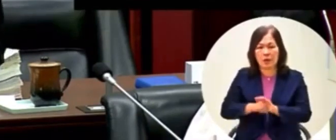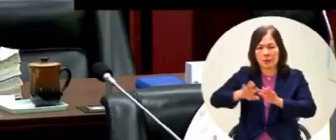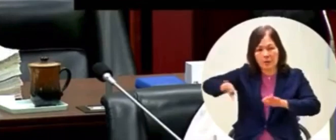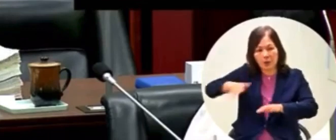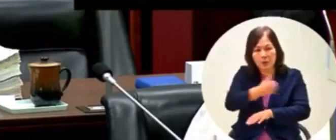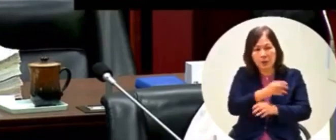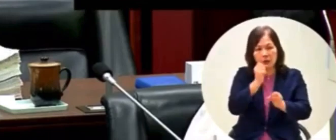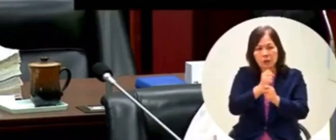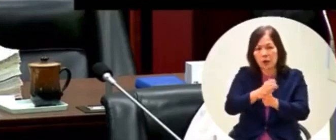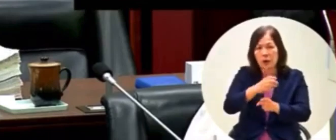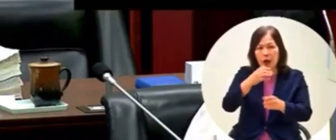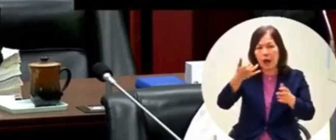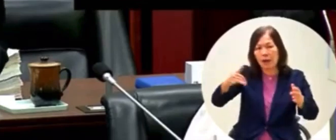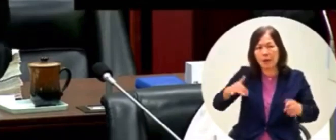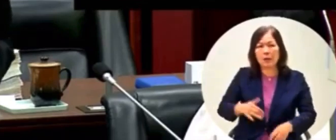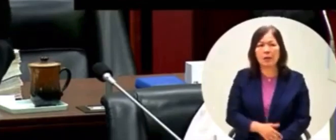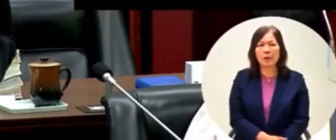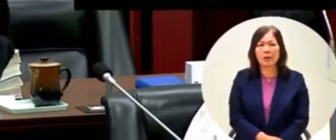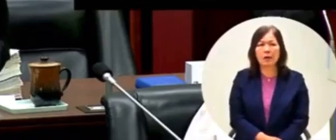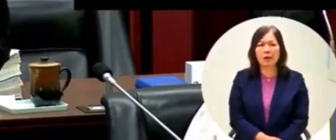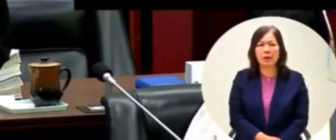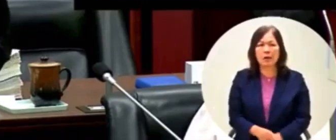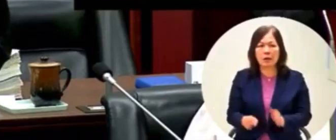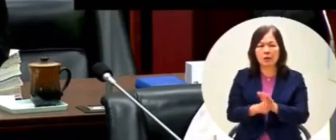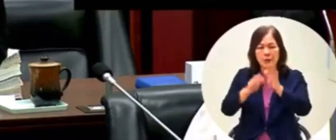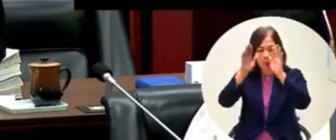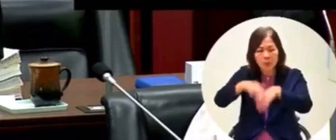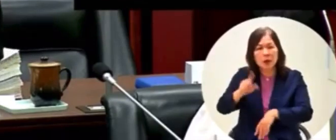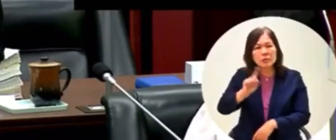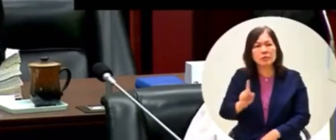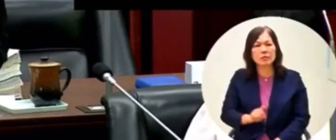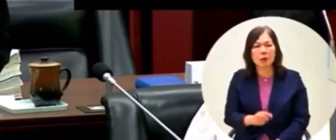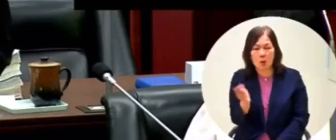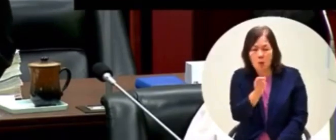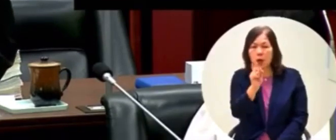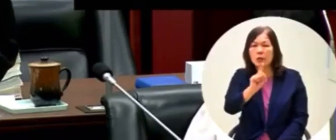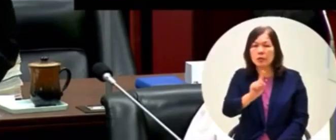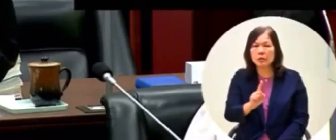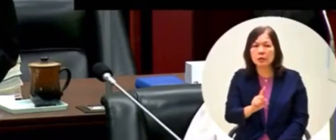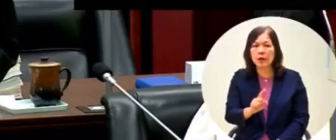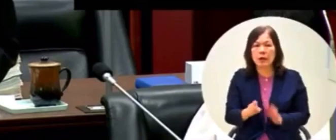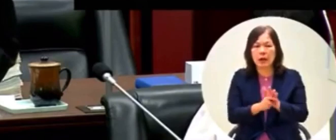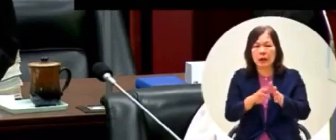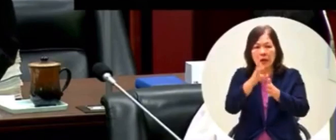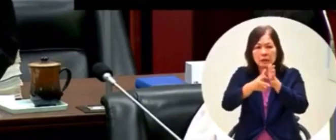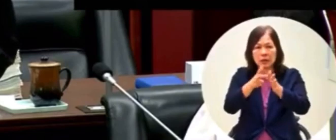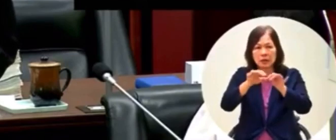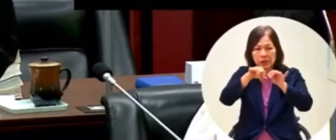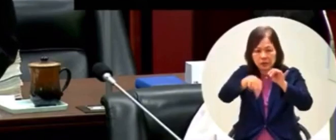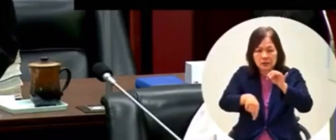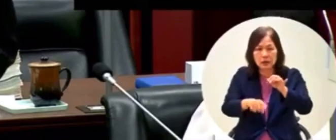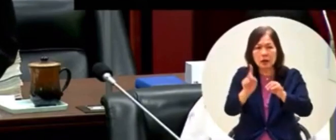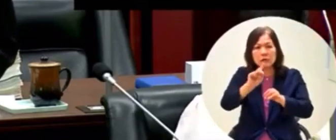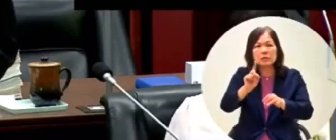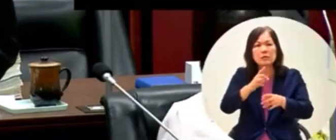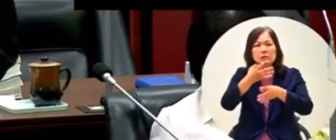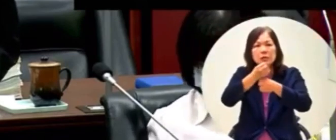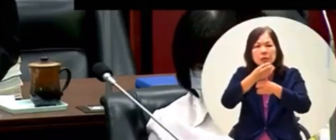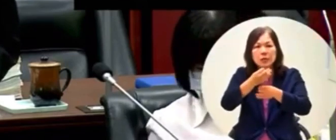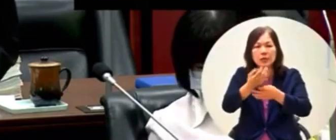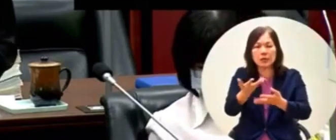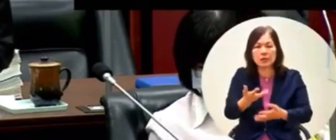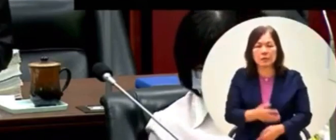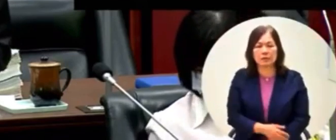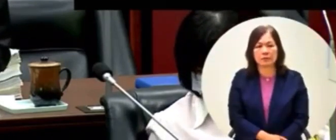但是你很快就把它剃圖這是為什麼你為什麼要鐵路地下化是什麼時候鐵路地下化